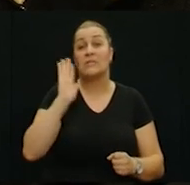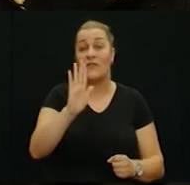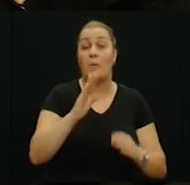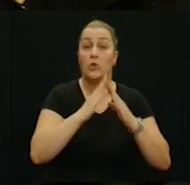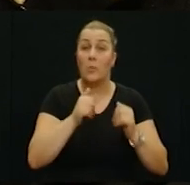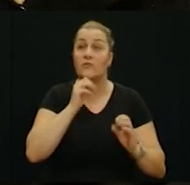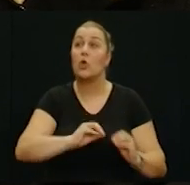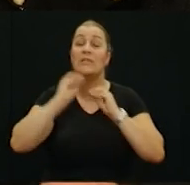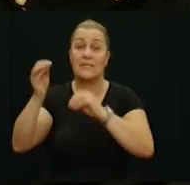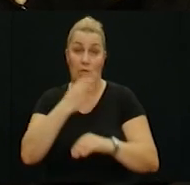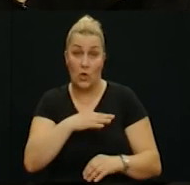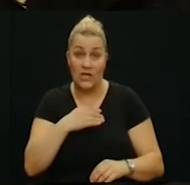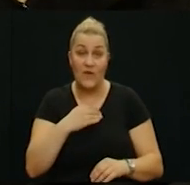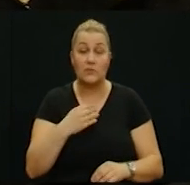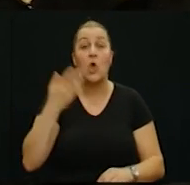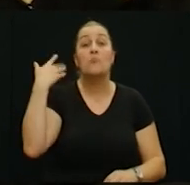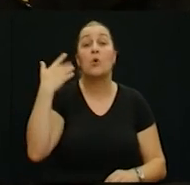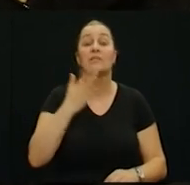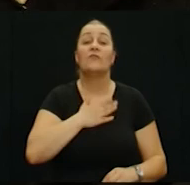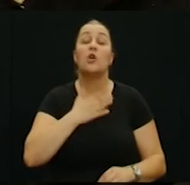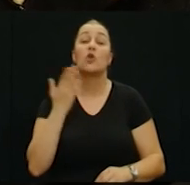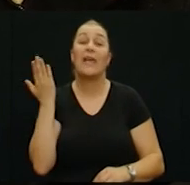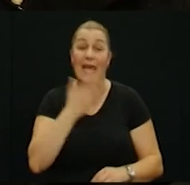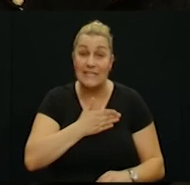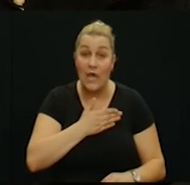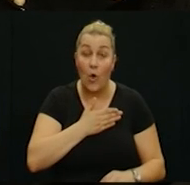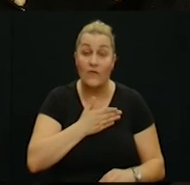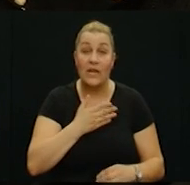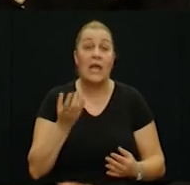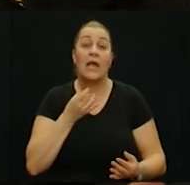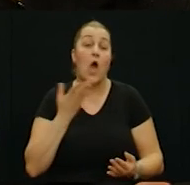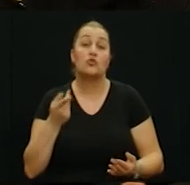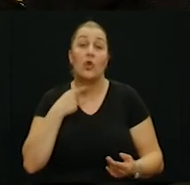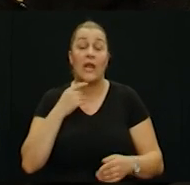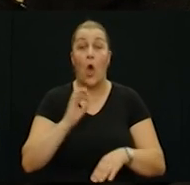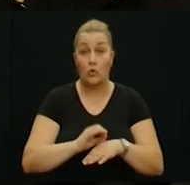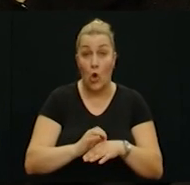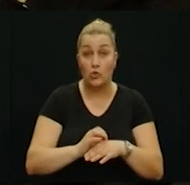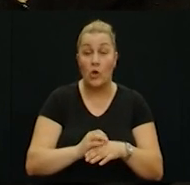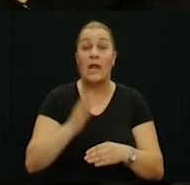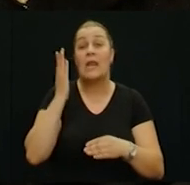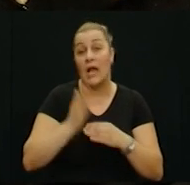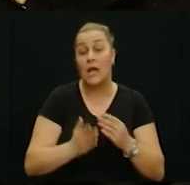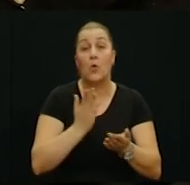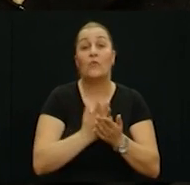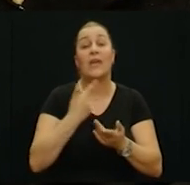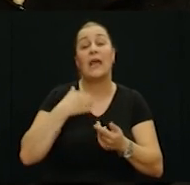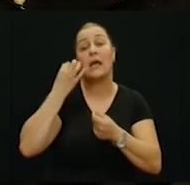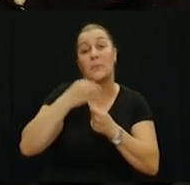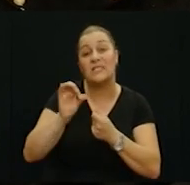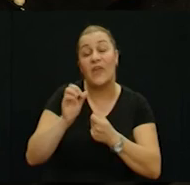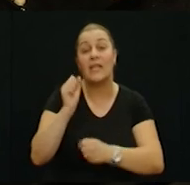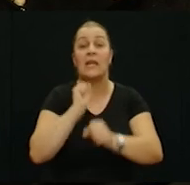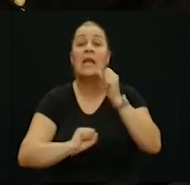vama domoviskoj i sredino Hrvatskoj pozdrav i našoj Hercegovine kao što je rekao doktor na koncu kao i uvijek neka nam